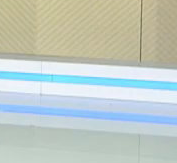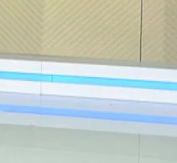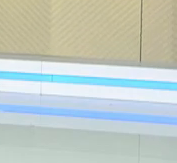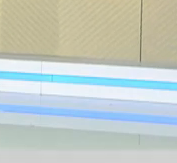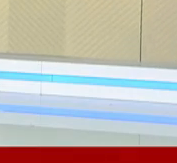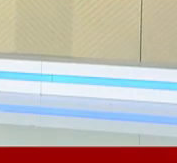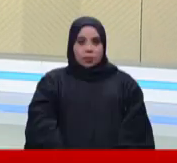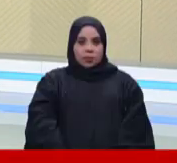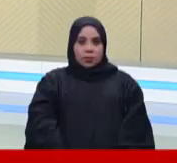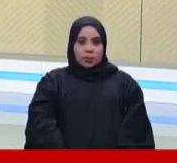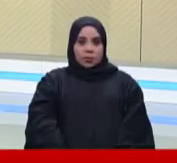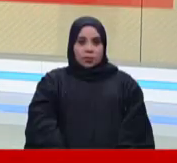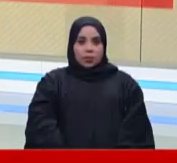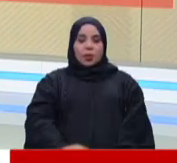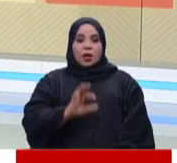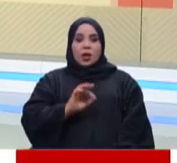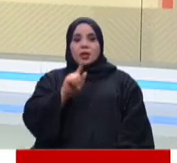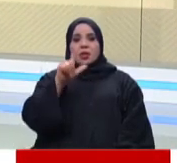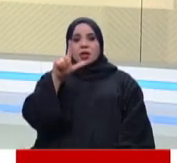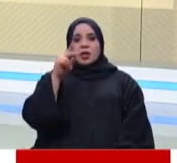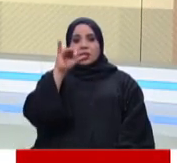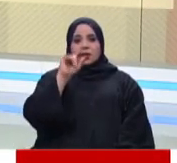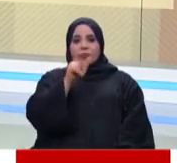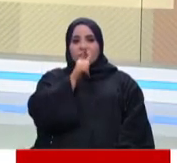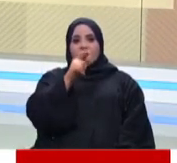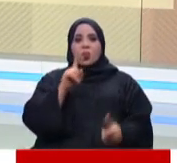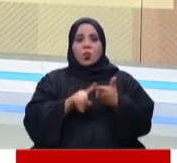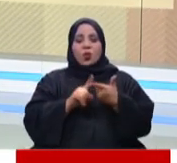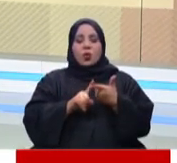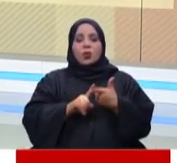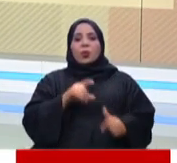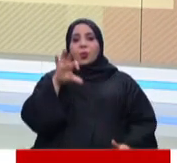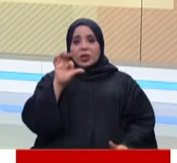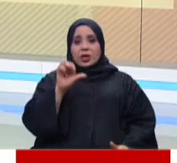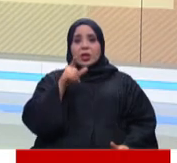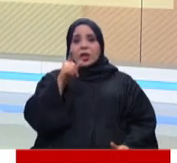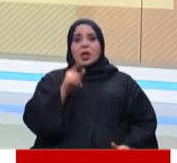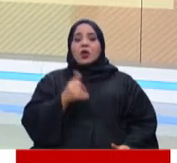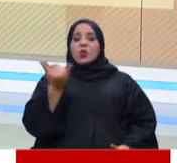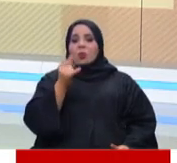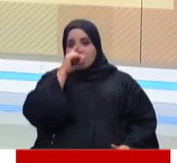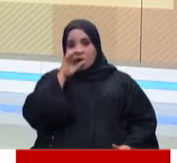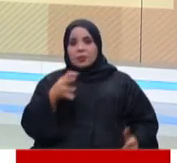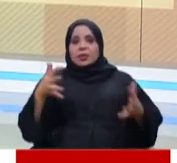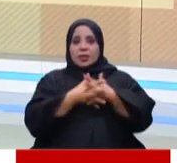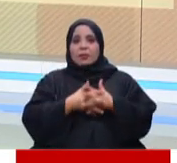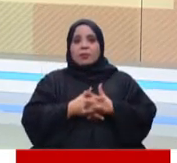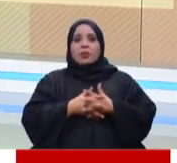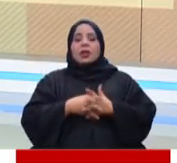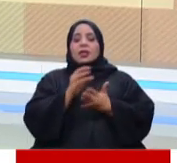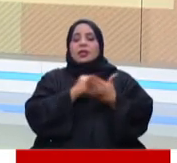اكدت الأستاذة لطيفة البنوظة الوكيل المساعد للتعليم بوزارة التربية والتعليم على أهمية دمج وتعزيز قيم الانتماء